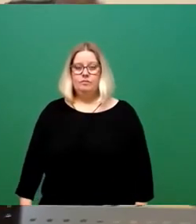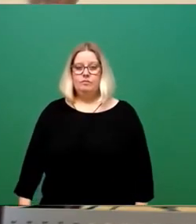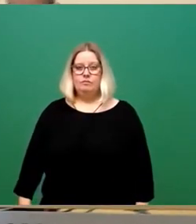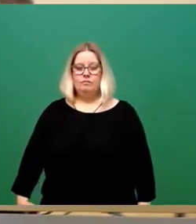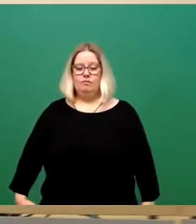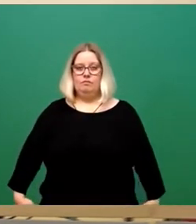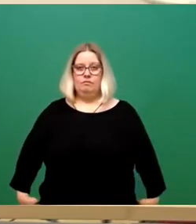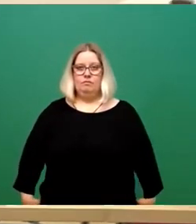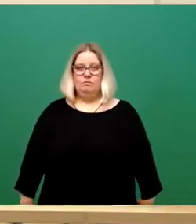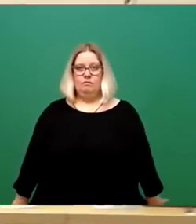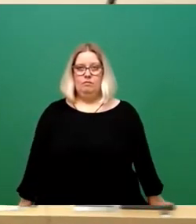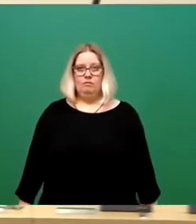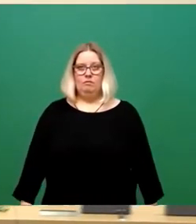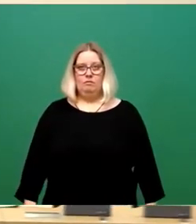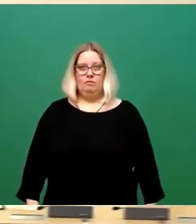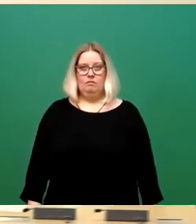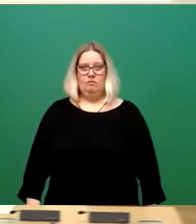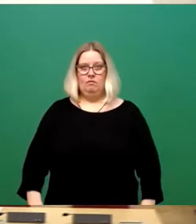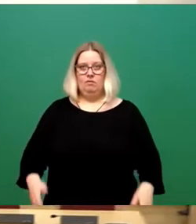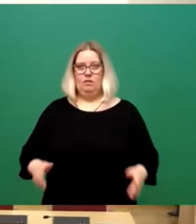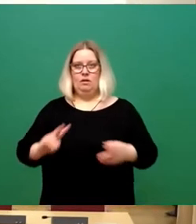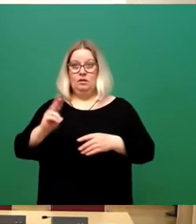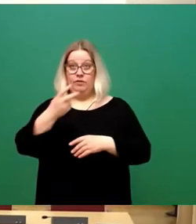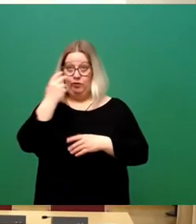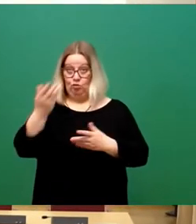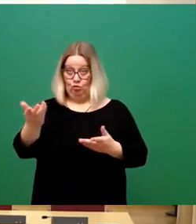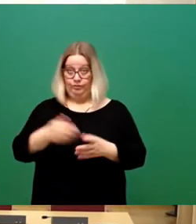So, zweiter Versuch, den nimmt Frau Schanetzki an. dann, bitteschön.